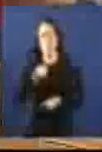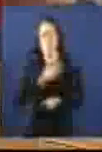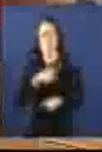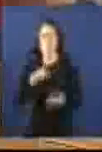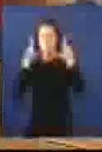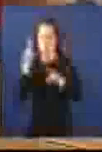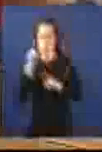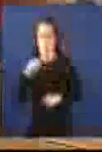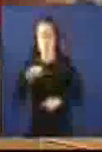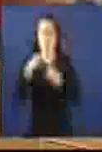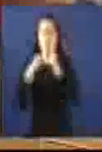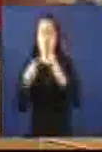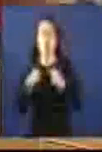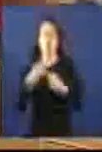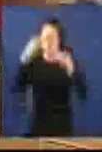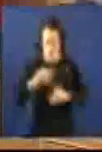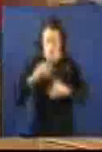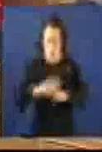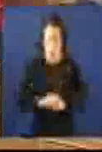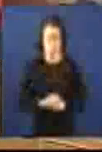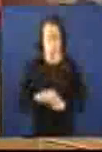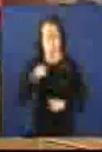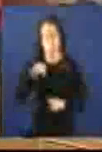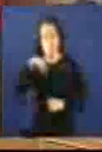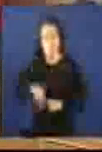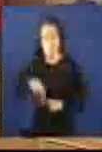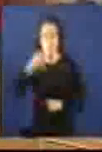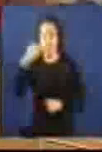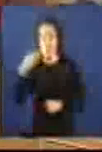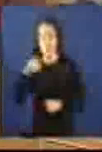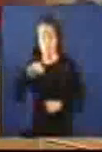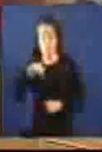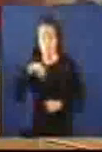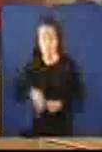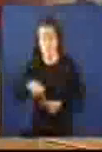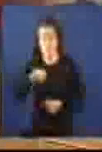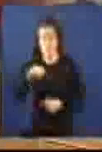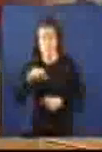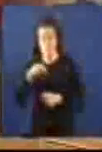son un diputado digno. E esta Cámara merece que seamos diputados dignos como desta parte e non o que hai por aí.